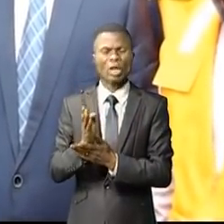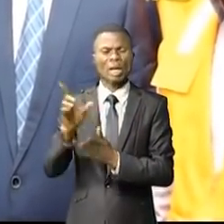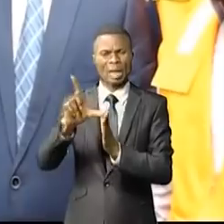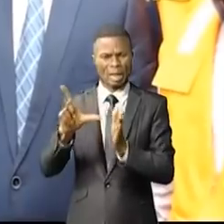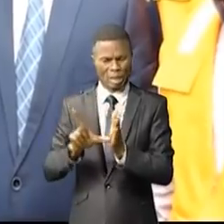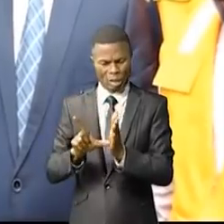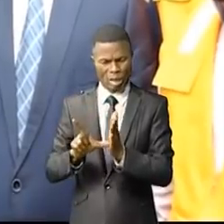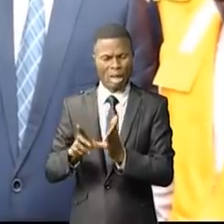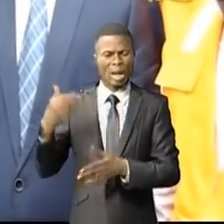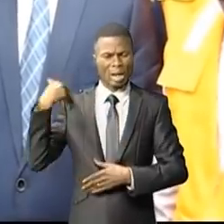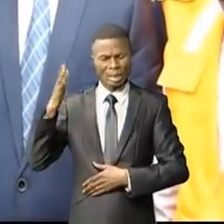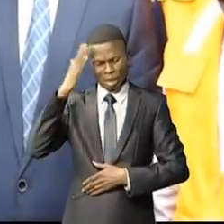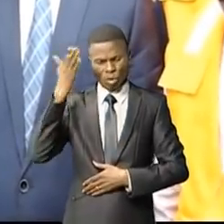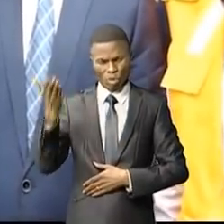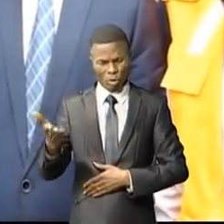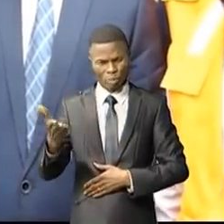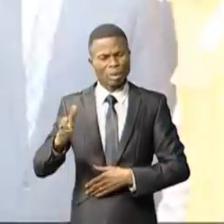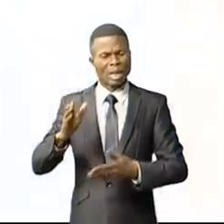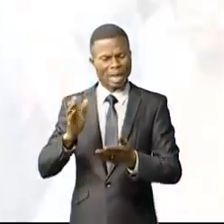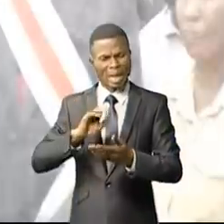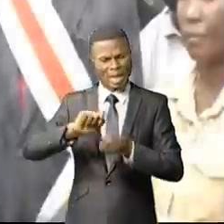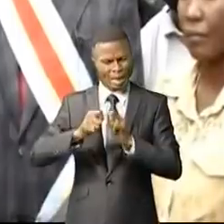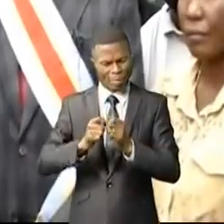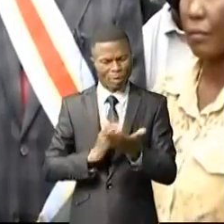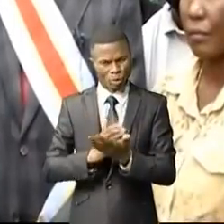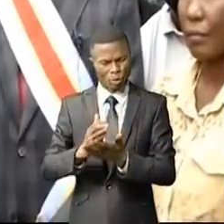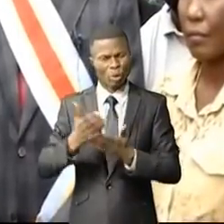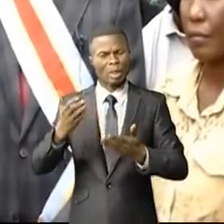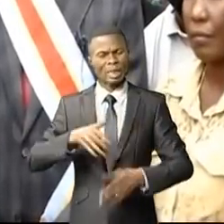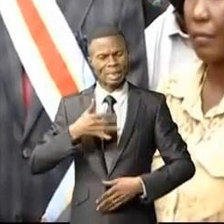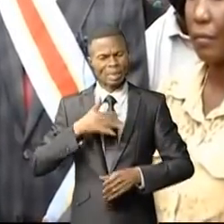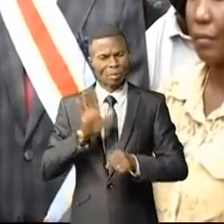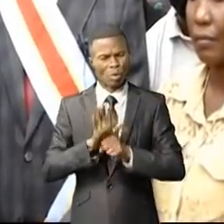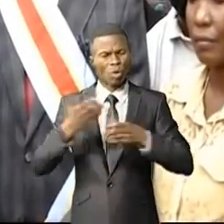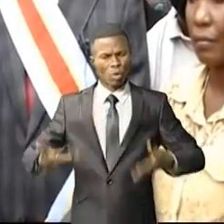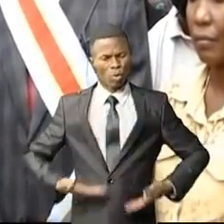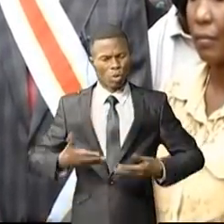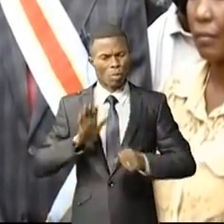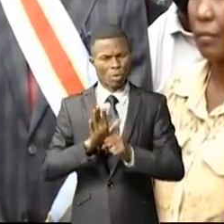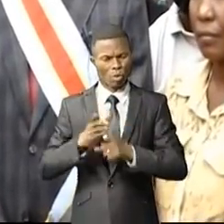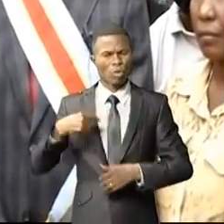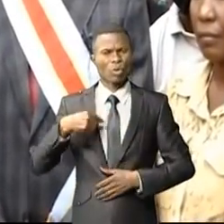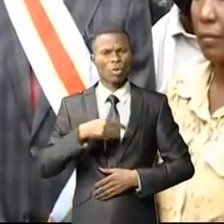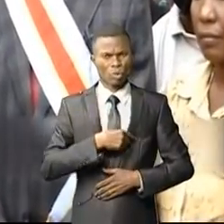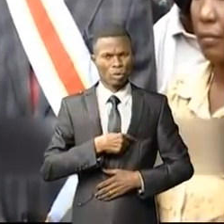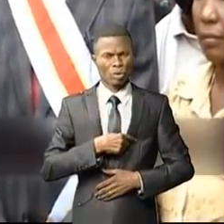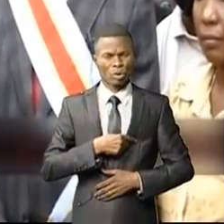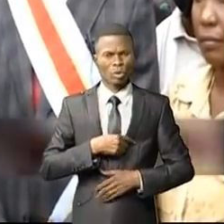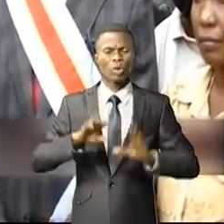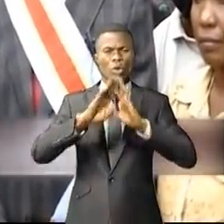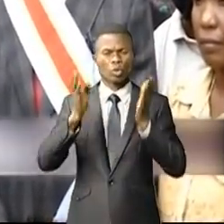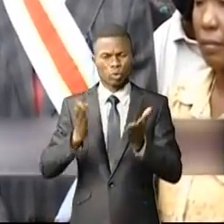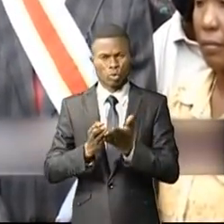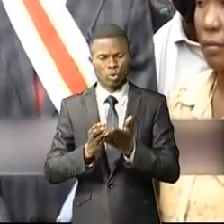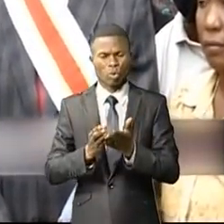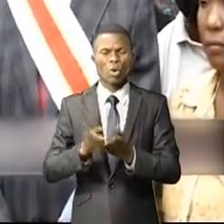mais aussi entretenu. Un sentiment de joie. Nous sommes très contents tous les Ndaloises et Ndaloas